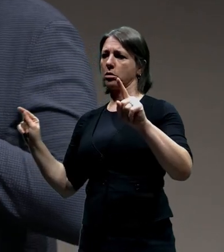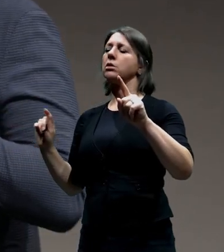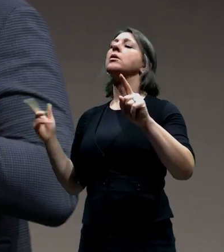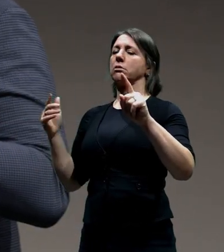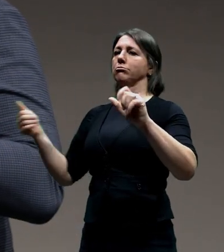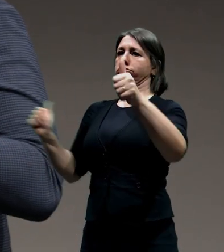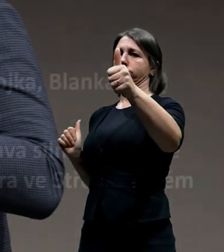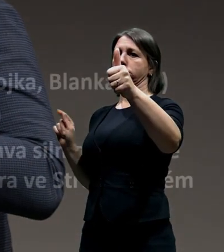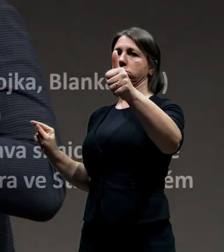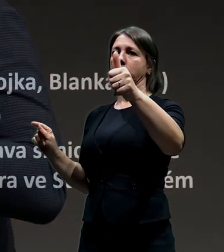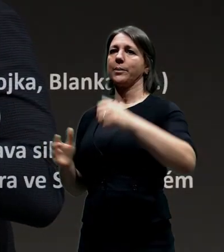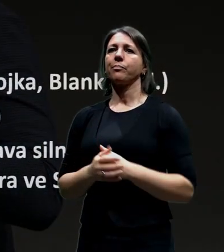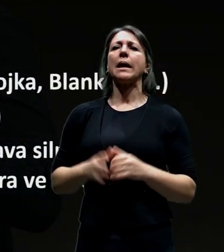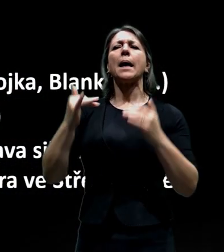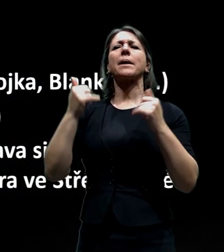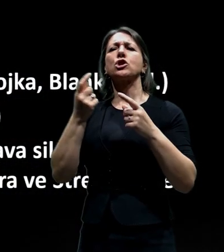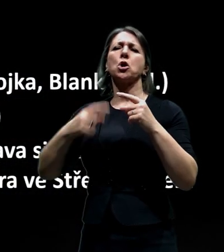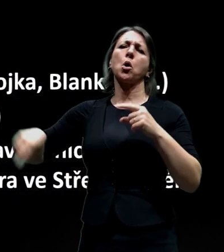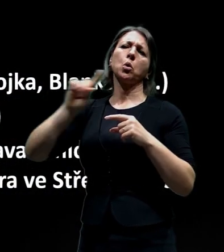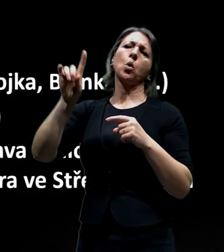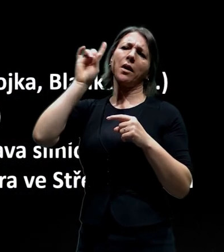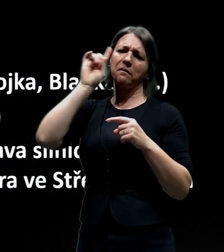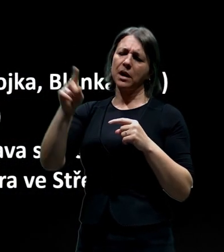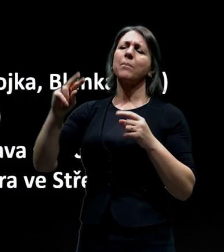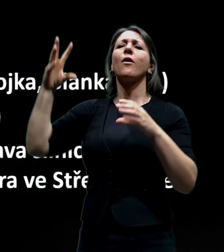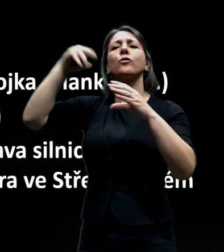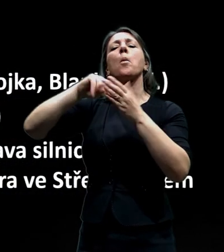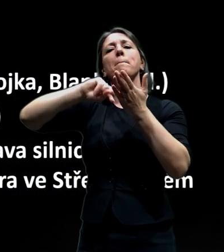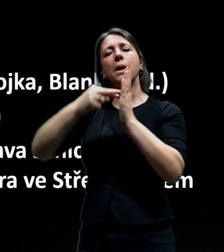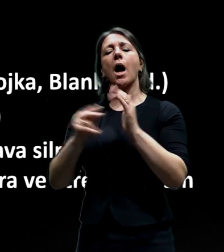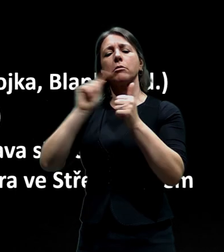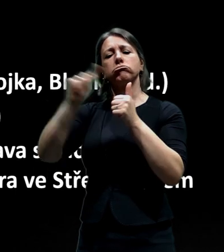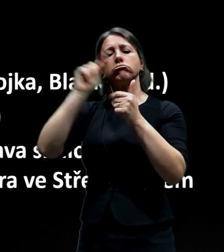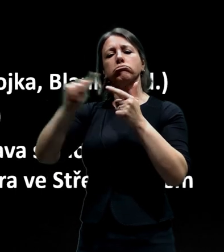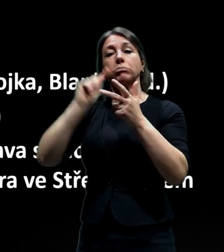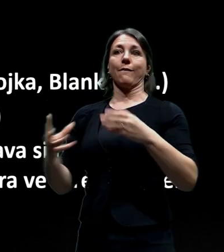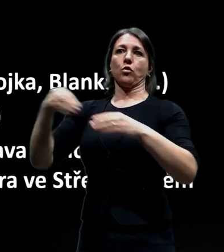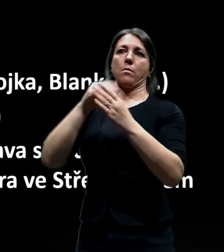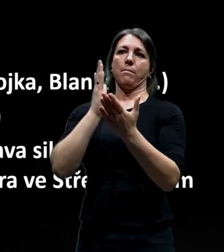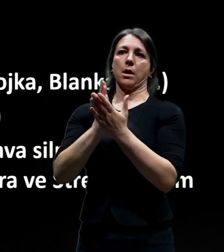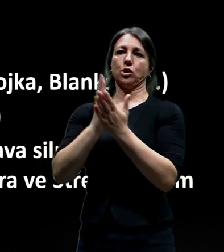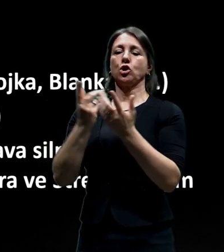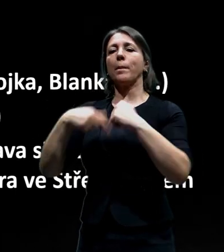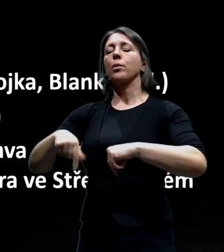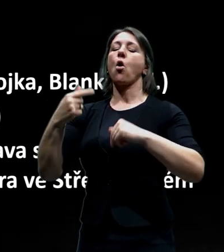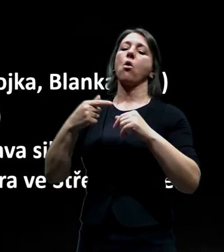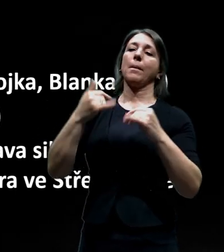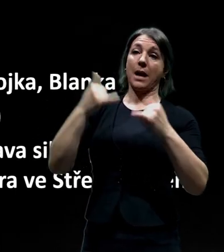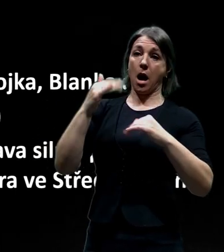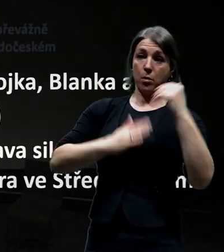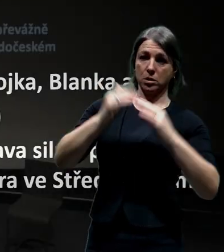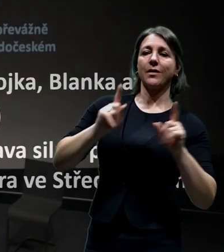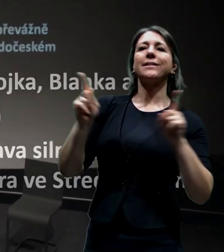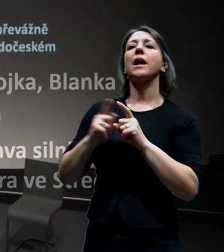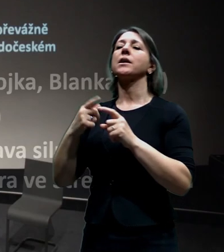Pražský okruh je součástí, řekněme, série strategických staveb, jak města, tak států. My